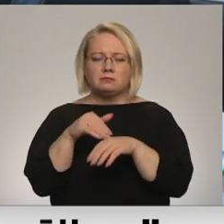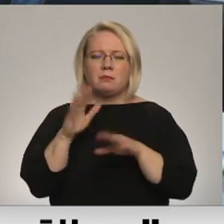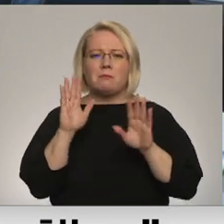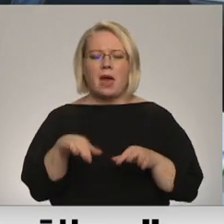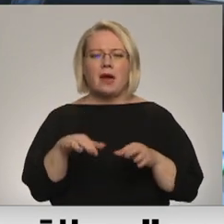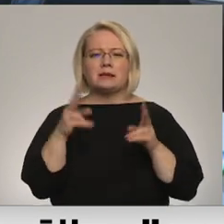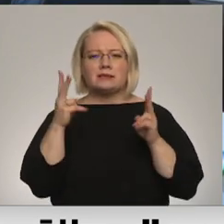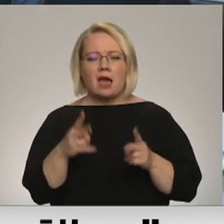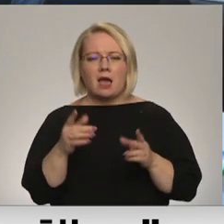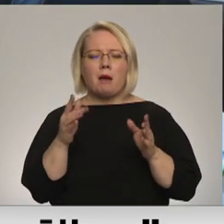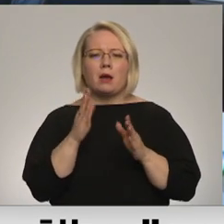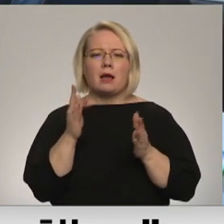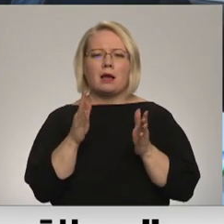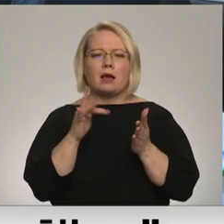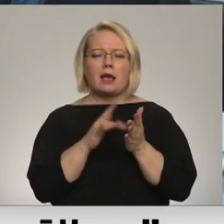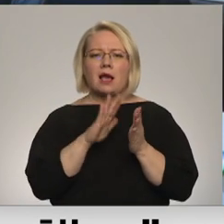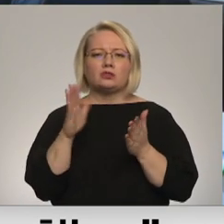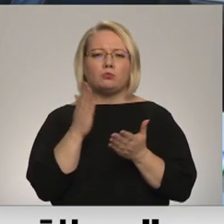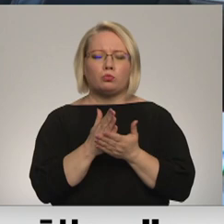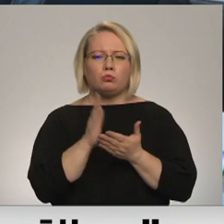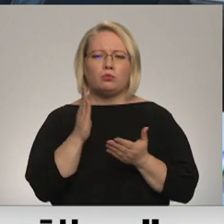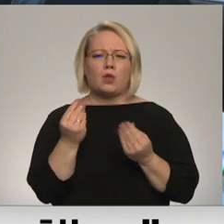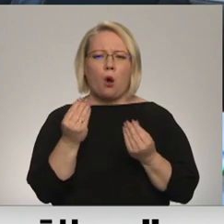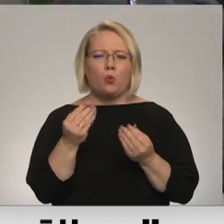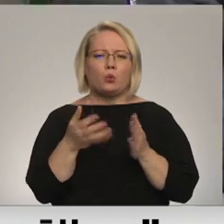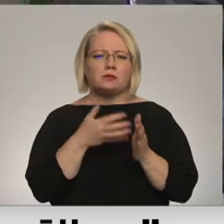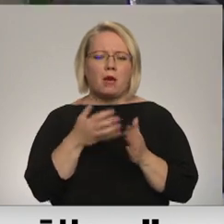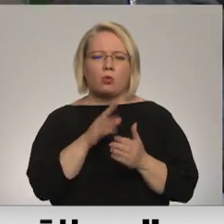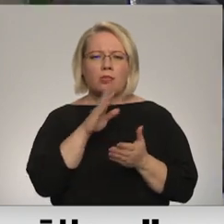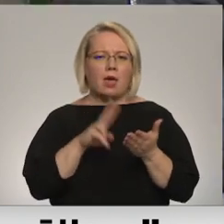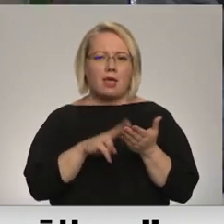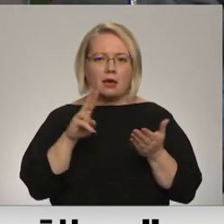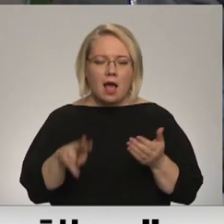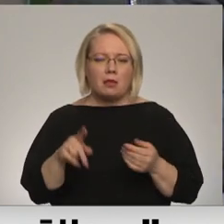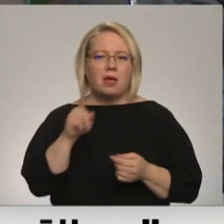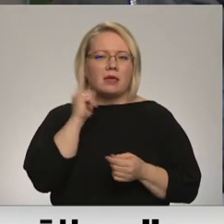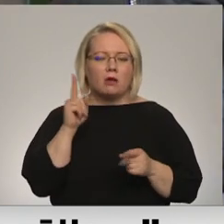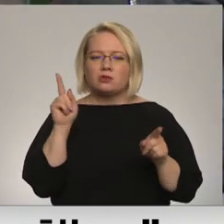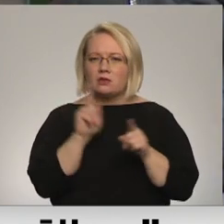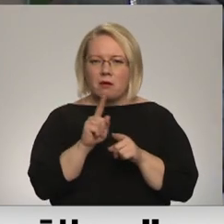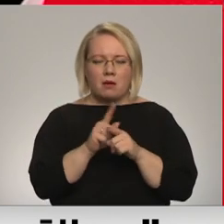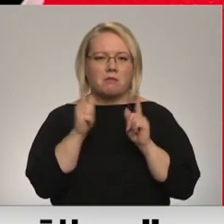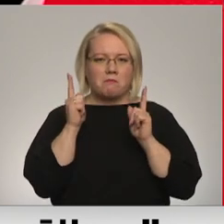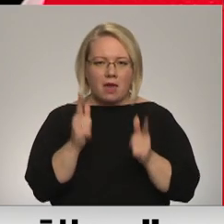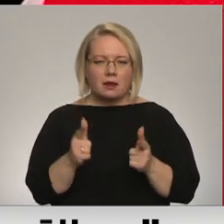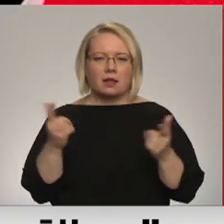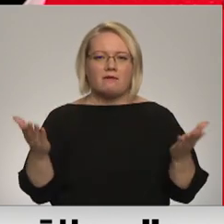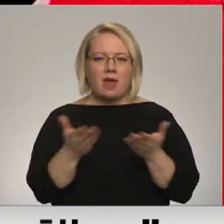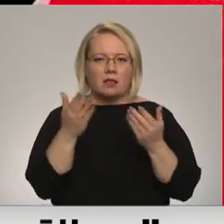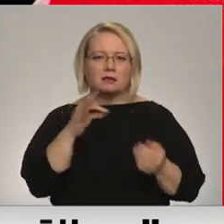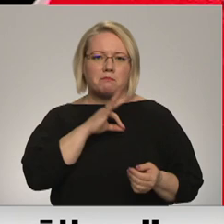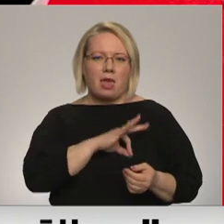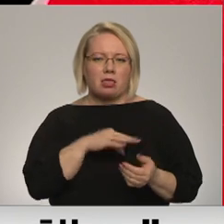kas draud par nelegālu rīcību ar naudu, jaunieši joprojām piekrīt krāpnieciskiem vieglspēļņas piedāvājumiem. Nikola